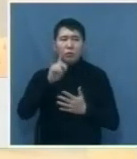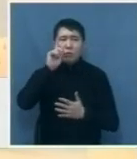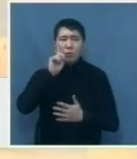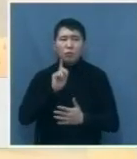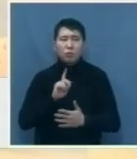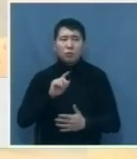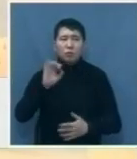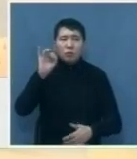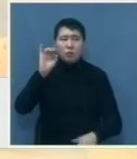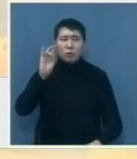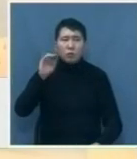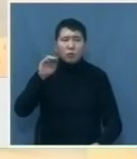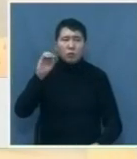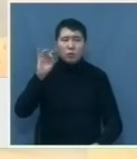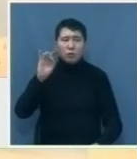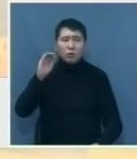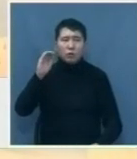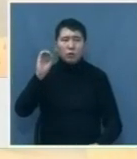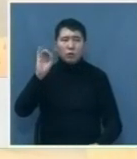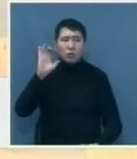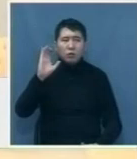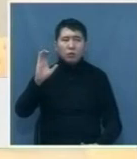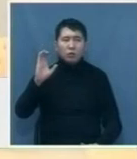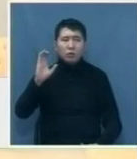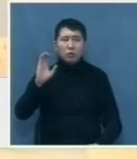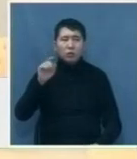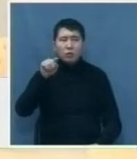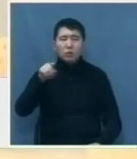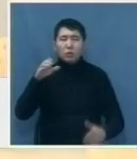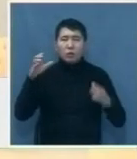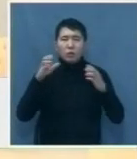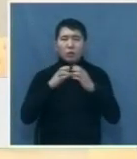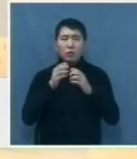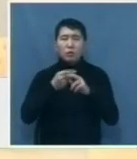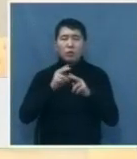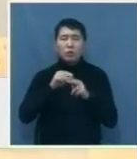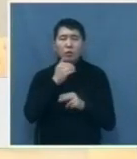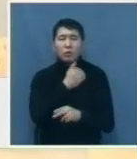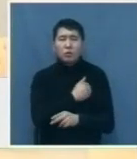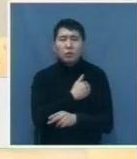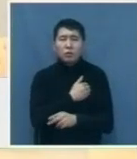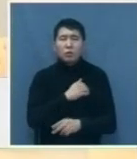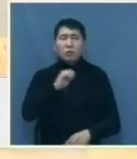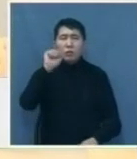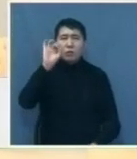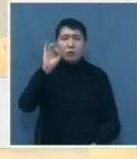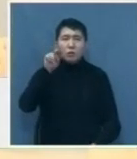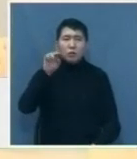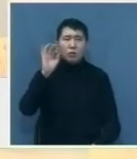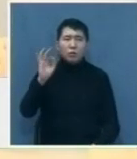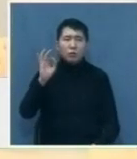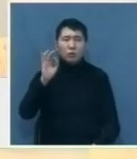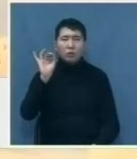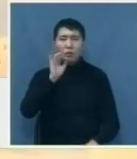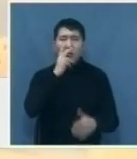интерфейс в этом плане. И те компании, которые хотят выйти на IPO и разместить